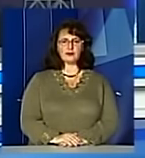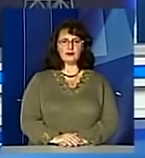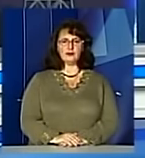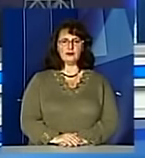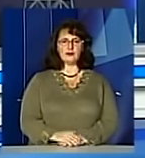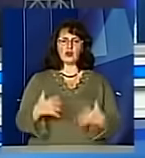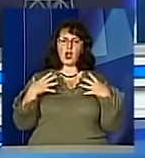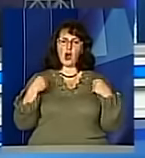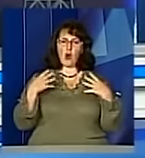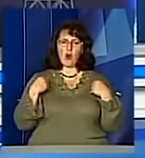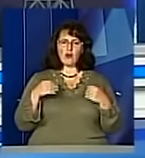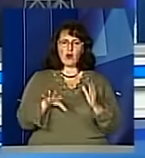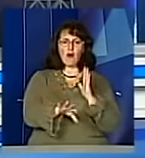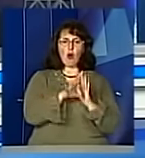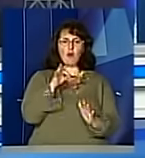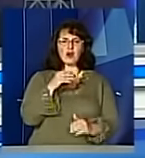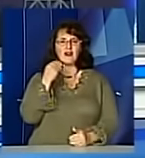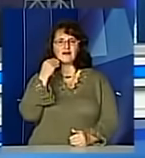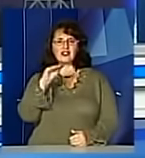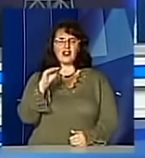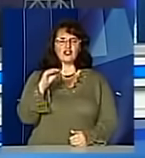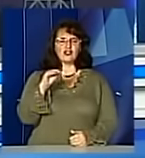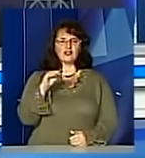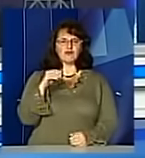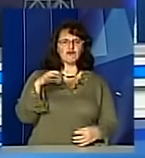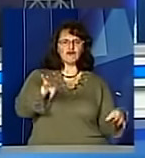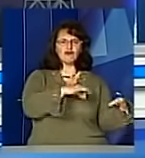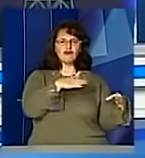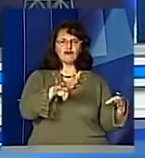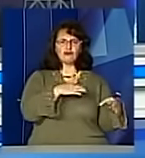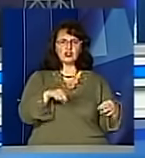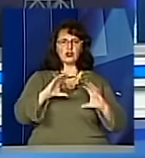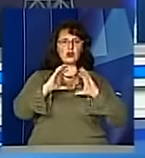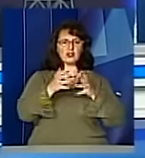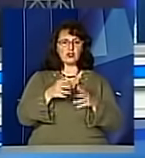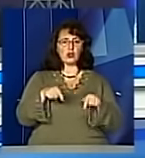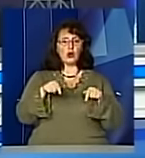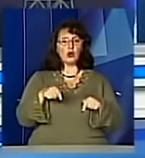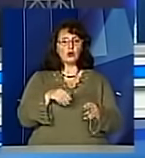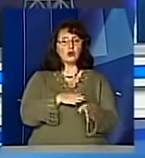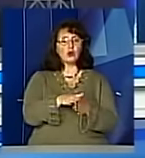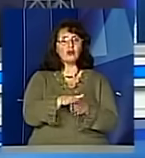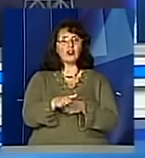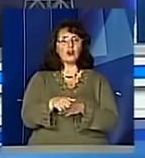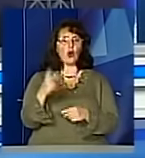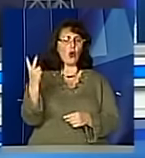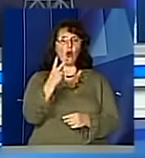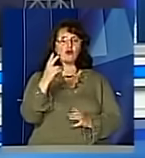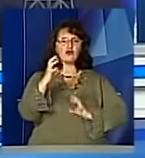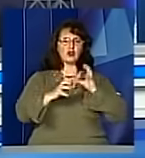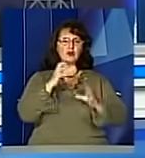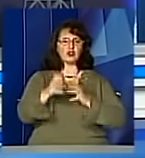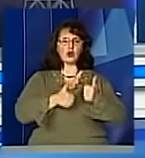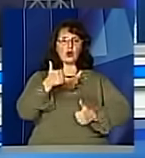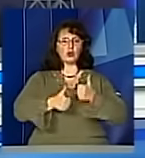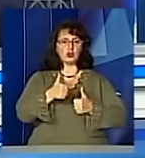У Львові обрали кращих молодих віртуозів світу. У нашому місті відбувся другий міжнародний конкурс «Скрипалів Олега Криси».